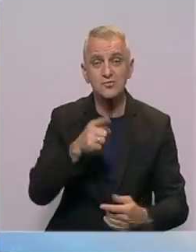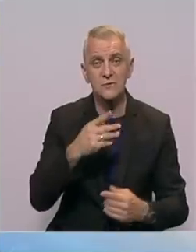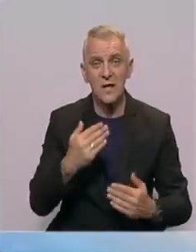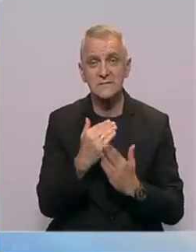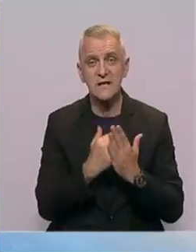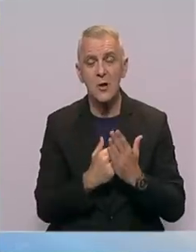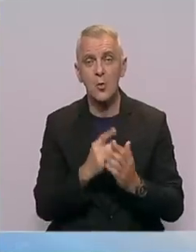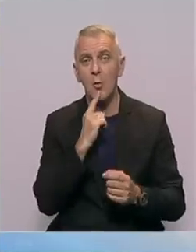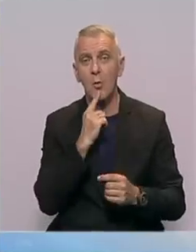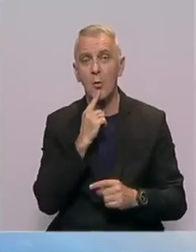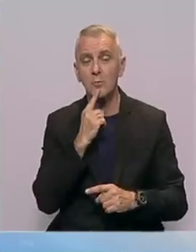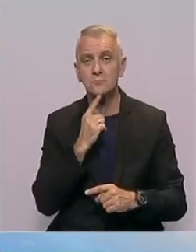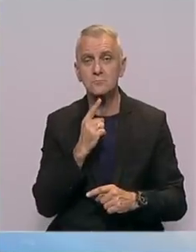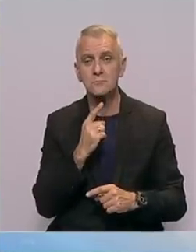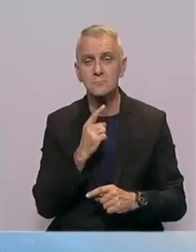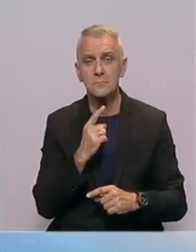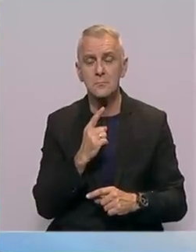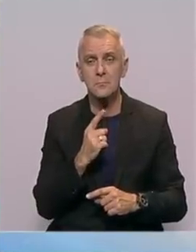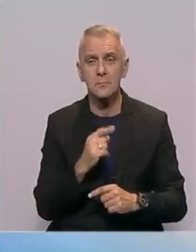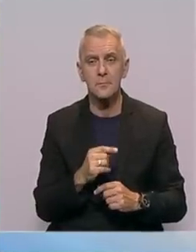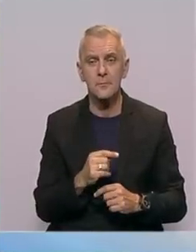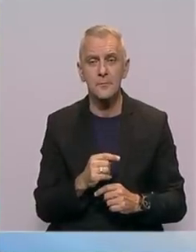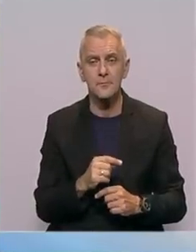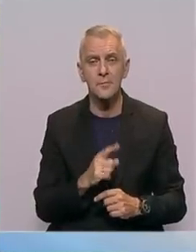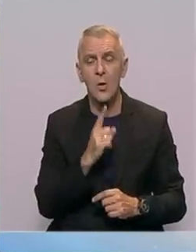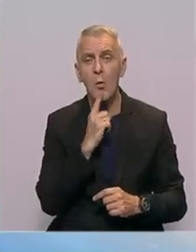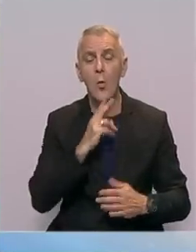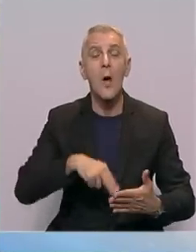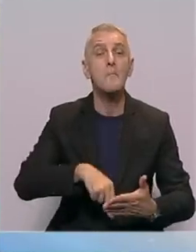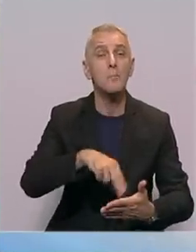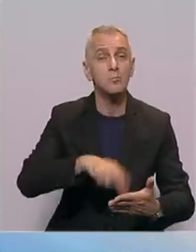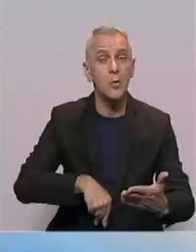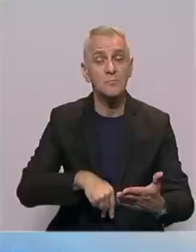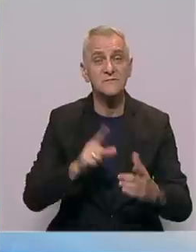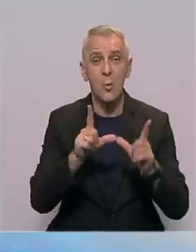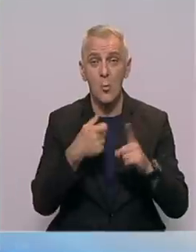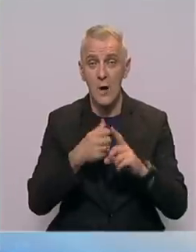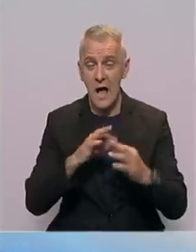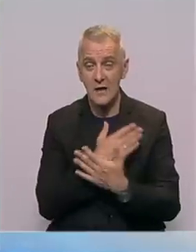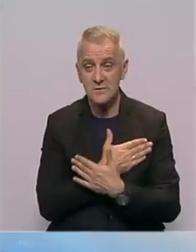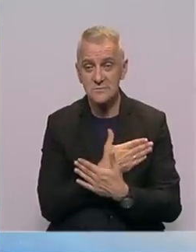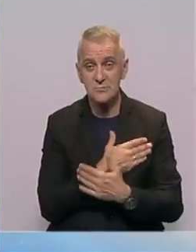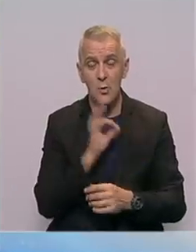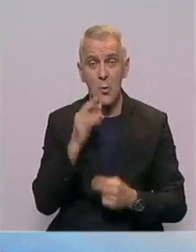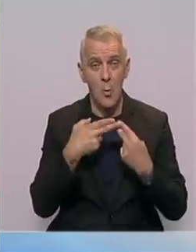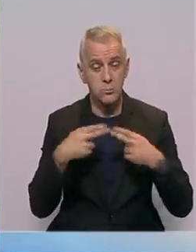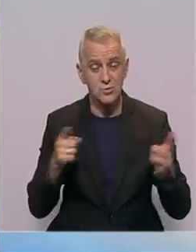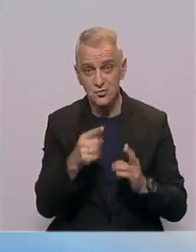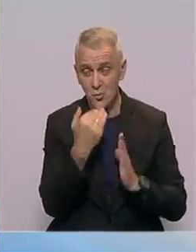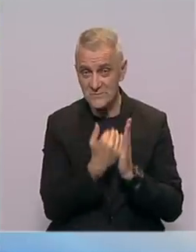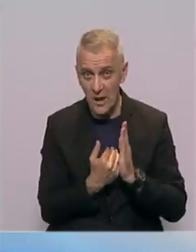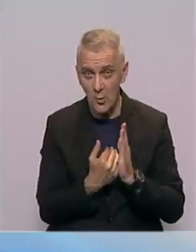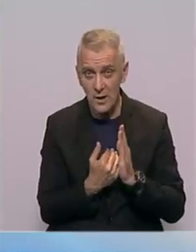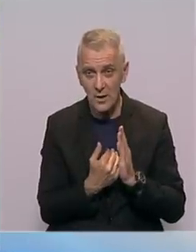za onoga koji je naredio da potpio, odnosno ne naredio, koji je potpisao ukaz o prorošenju tog zakona,